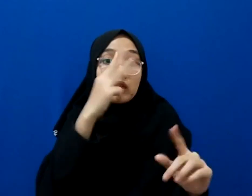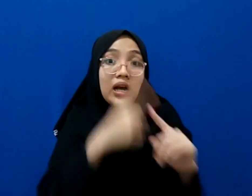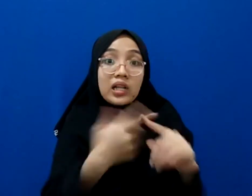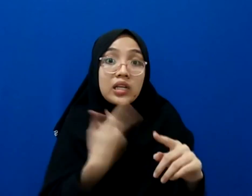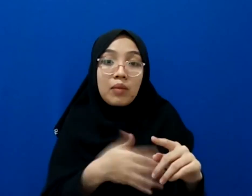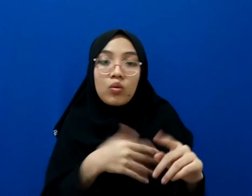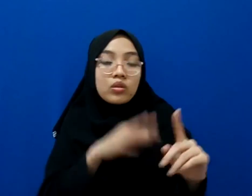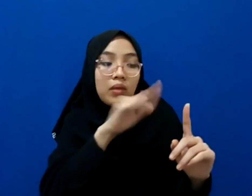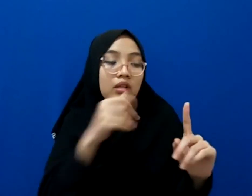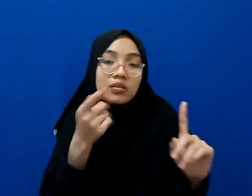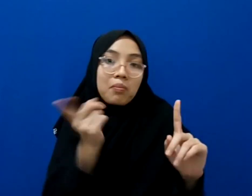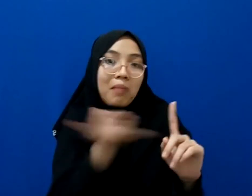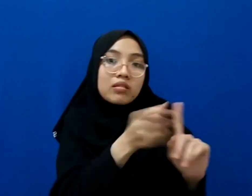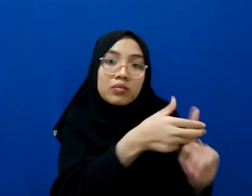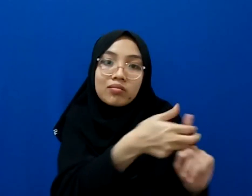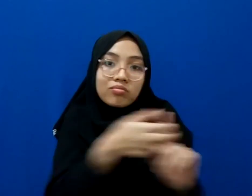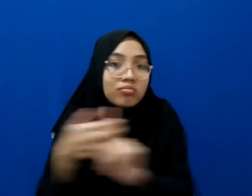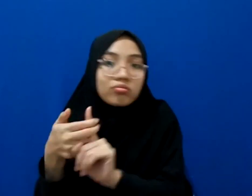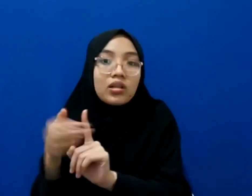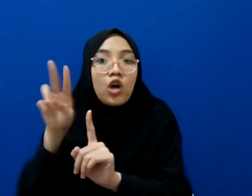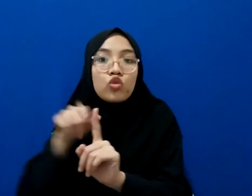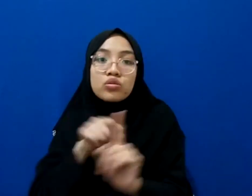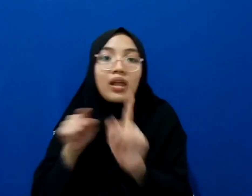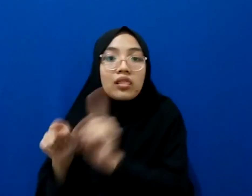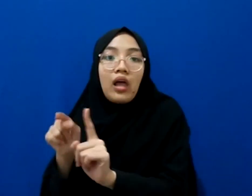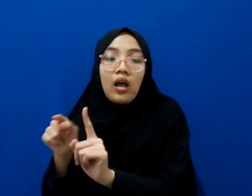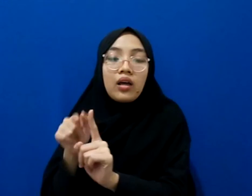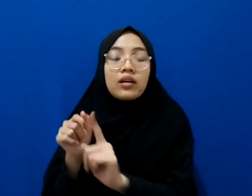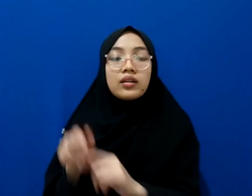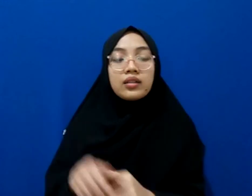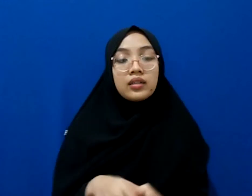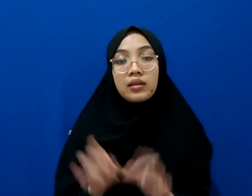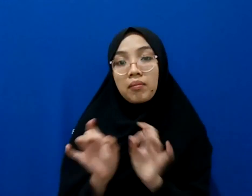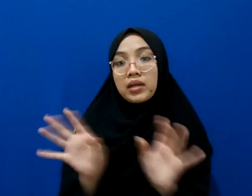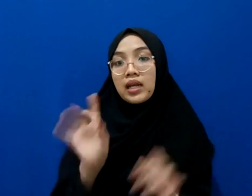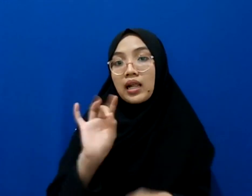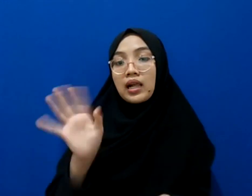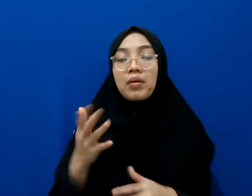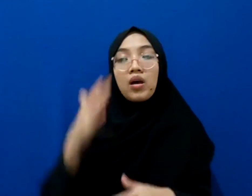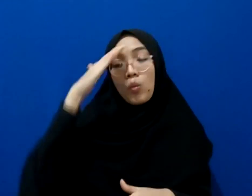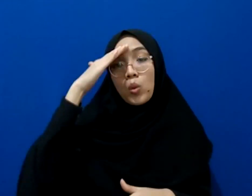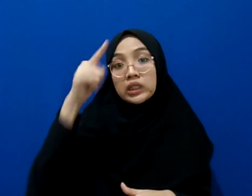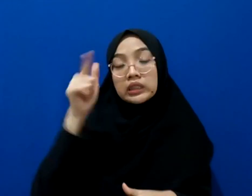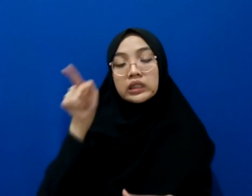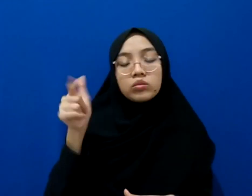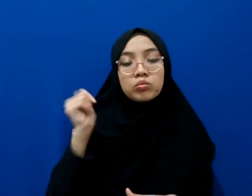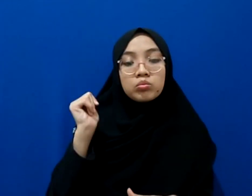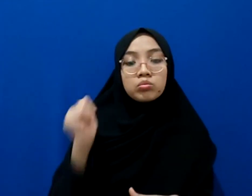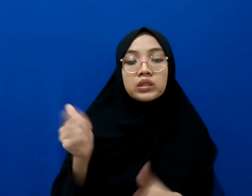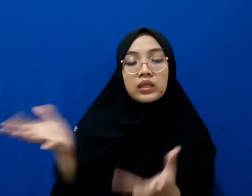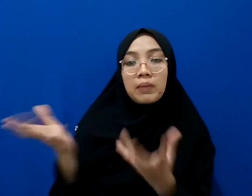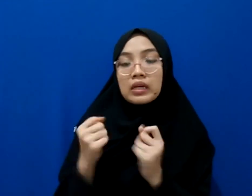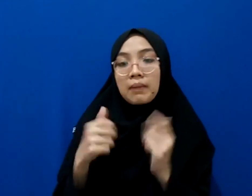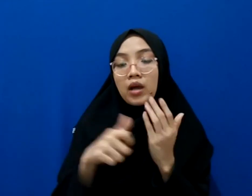mau datang dipanggil paksa terus apalagi bedanya kalau polisi dia bisa dapatin